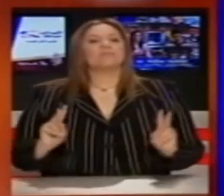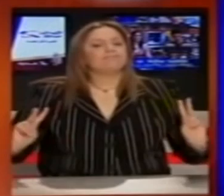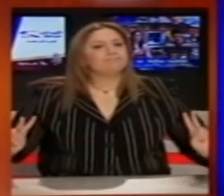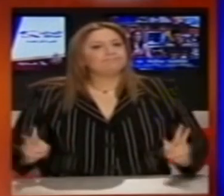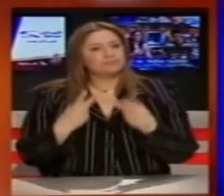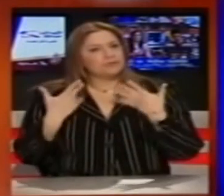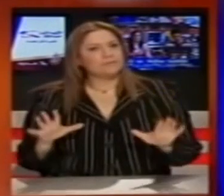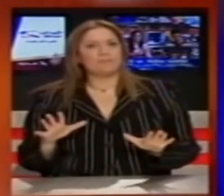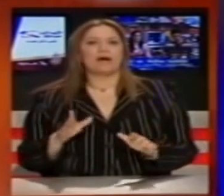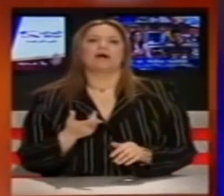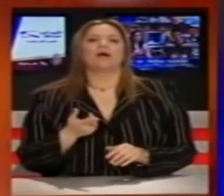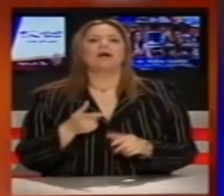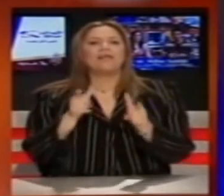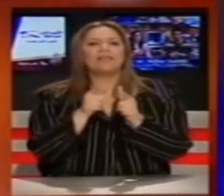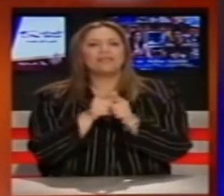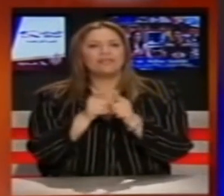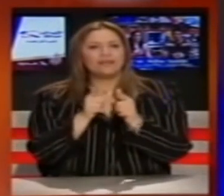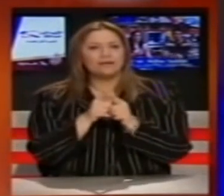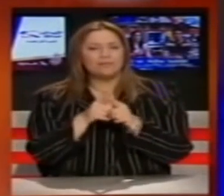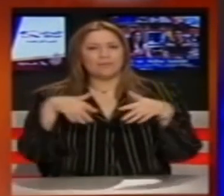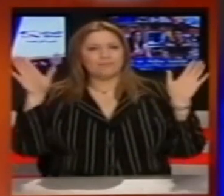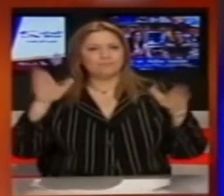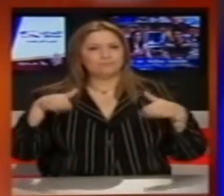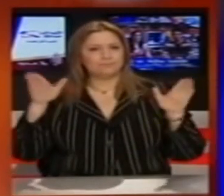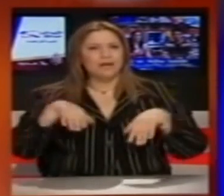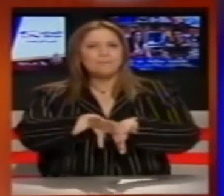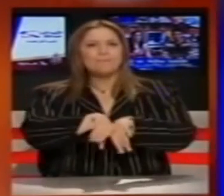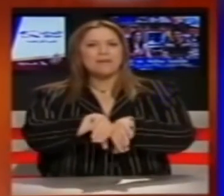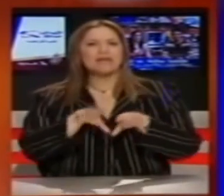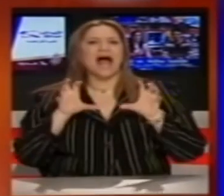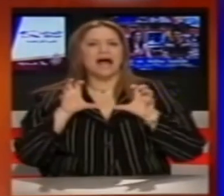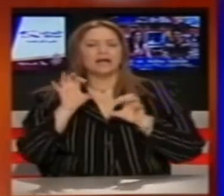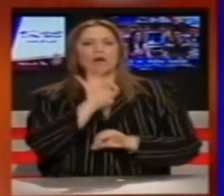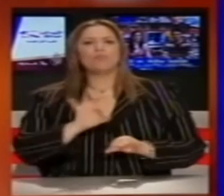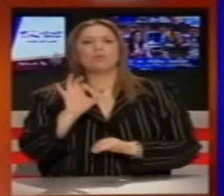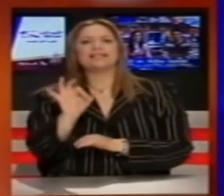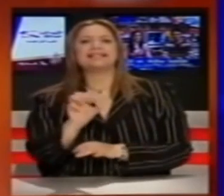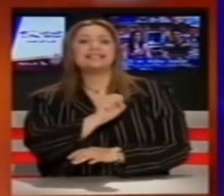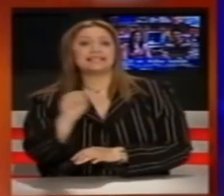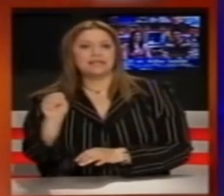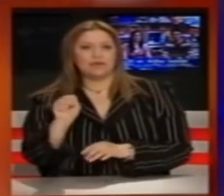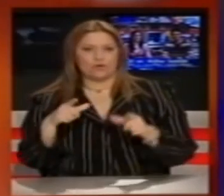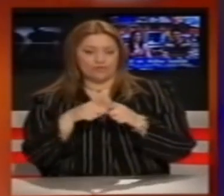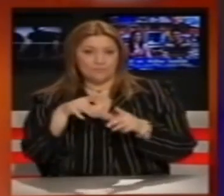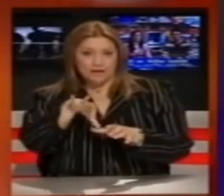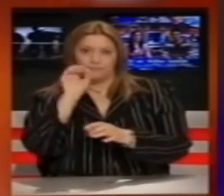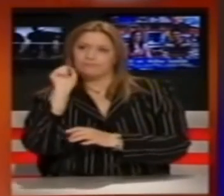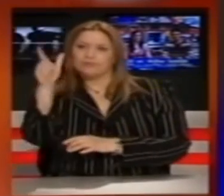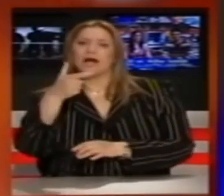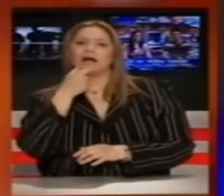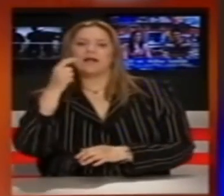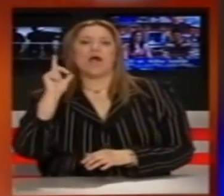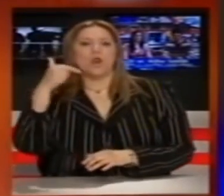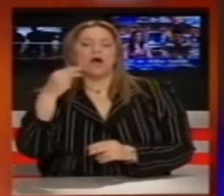Θετικό στη γρήπη των πθυνών βρέθηκε το δείγμα της αγριόπαπιας από τη Σκύρο που είχε σταλεί για εξετάσεις στο Λονδίνο. Εντωμεταξύ, αρνητικά βγήκαν και τα δεύτερα